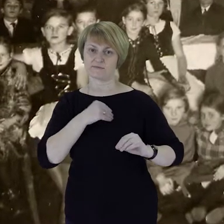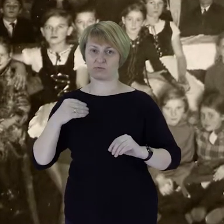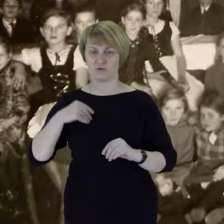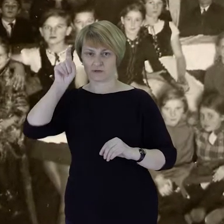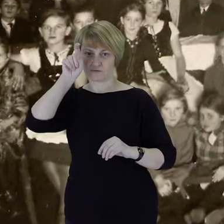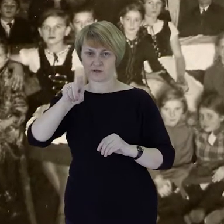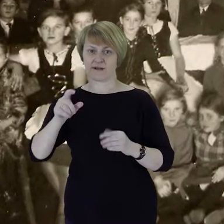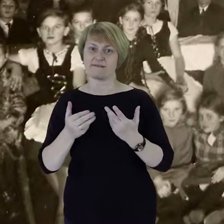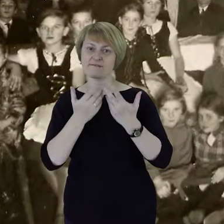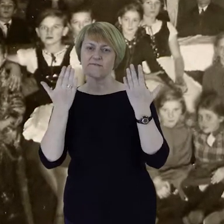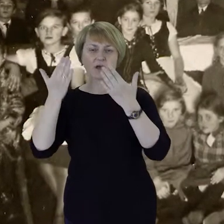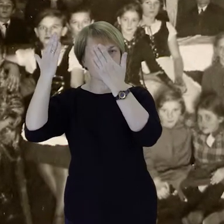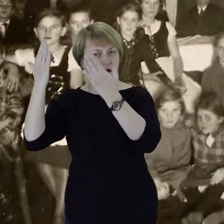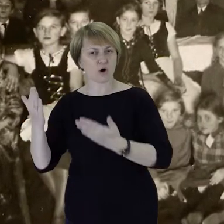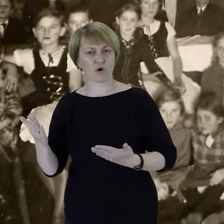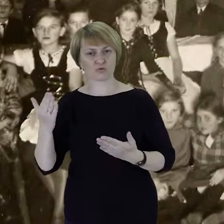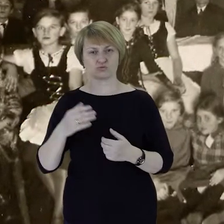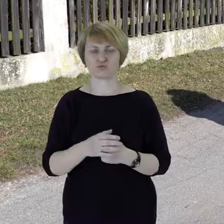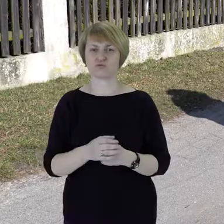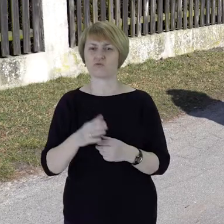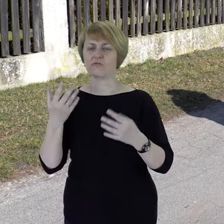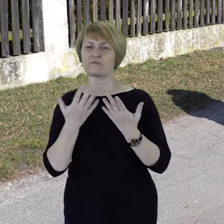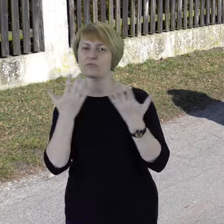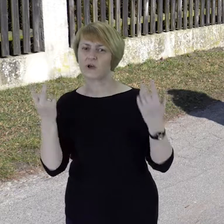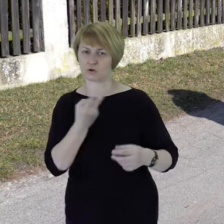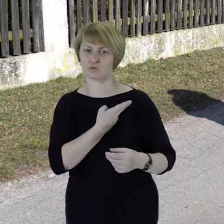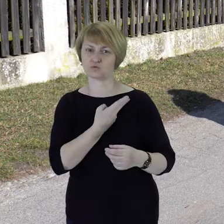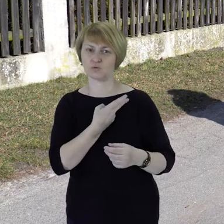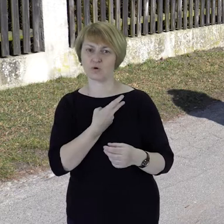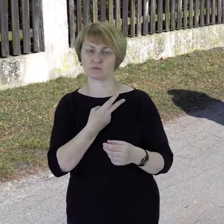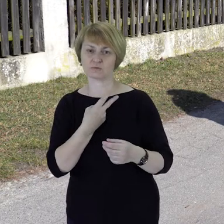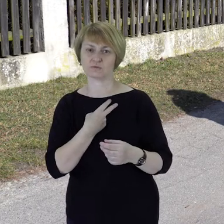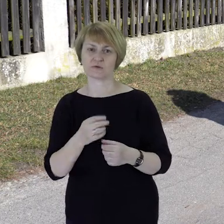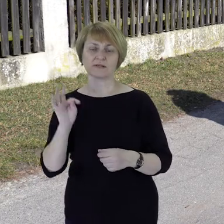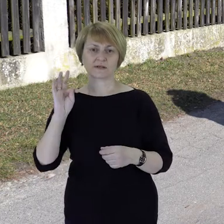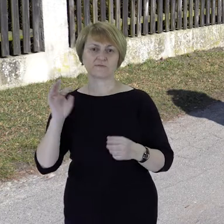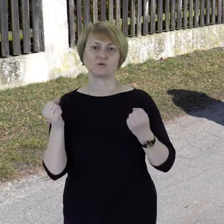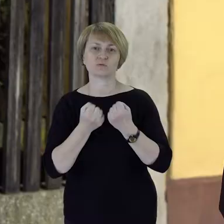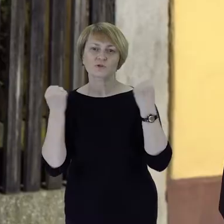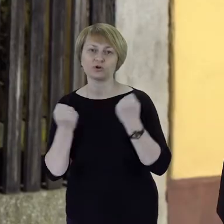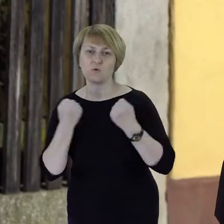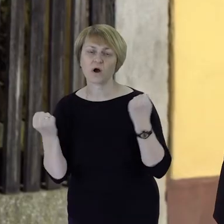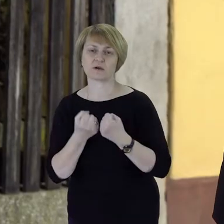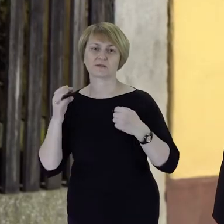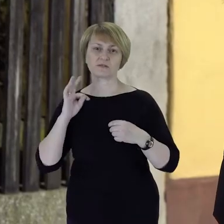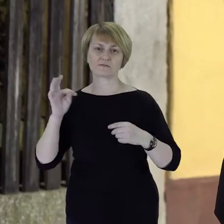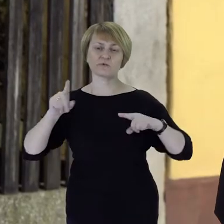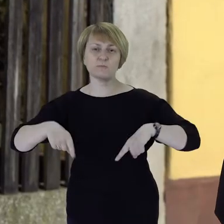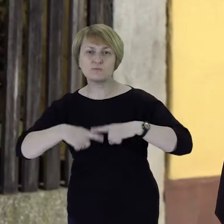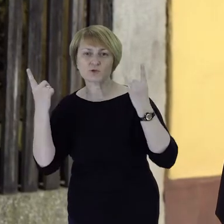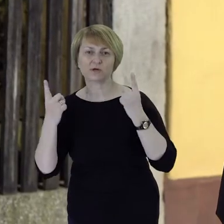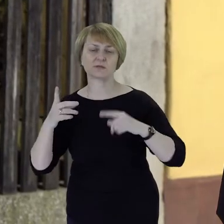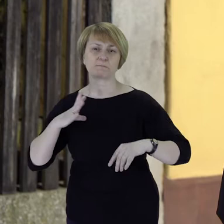I wiele tych postaci, wiele tych członków za swoją działalność, za swoje przekonania